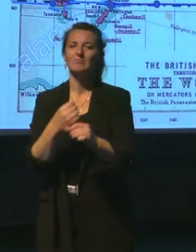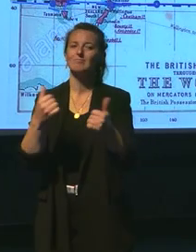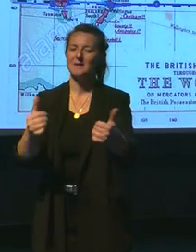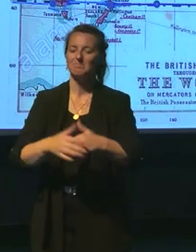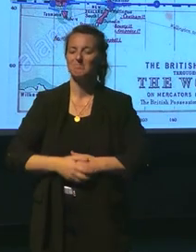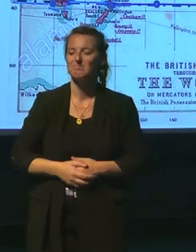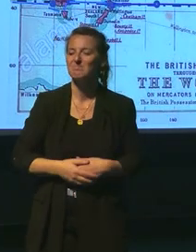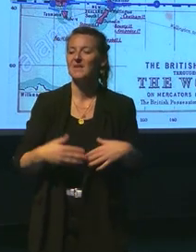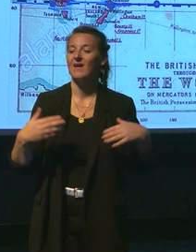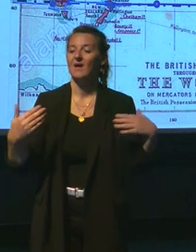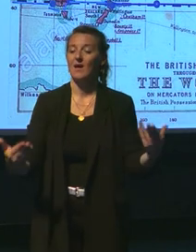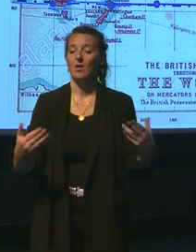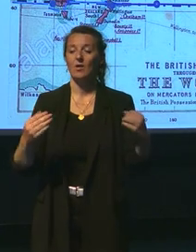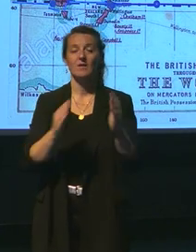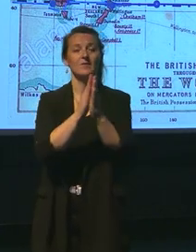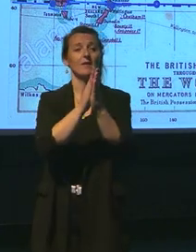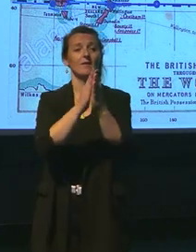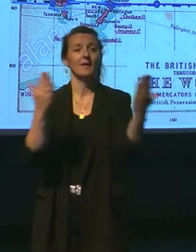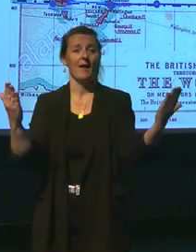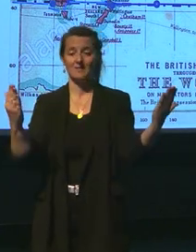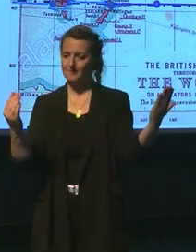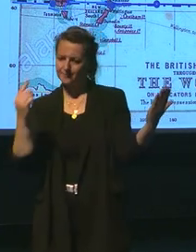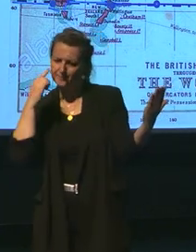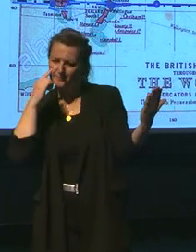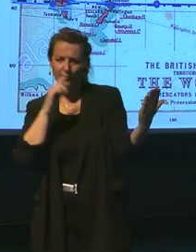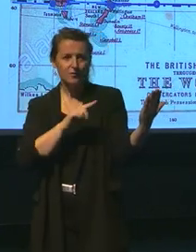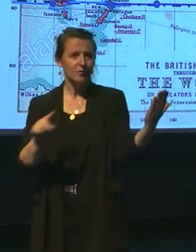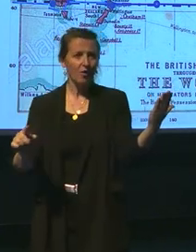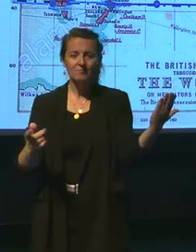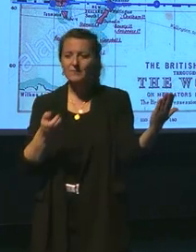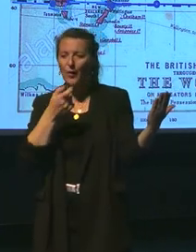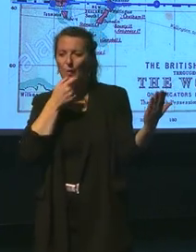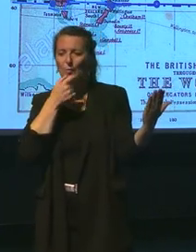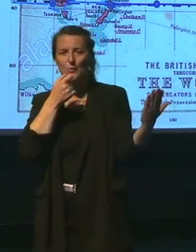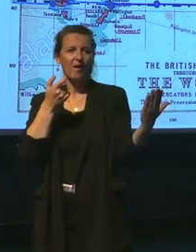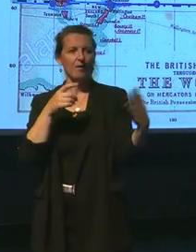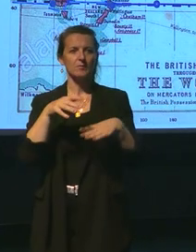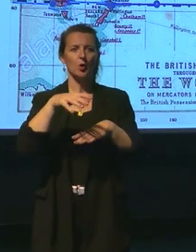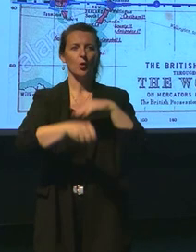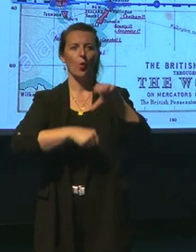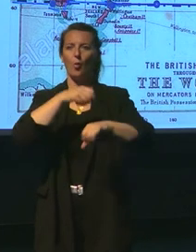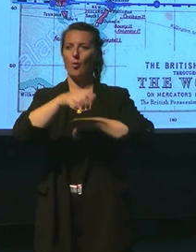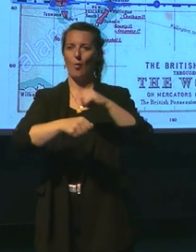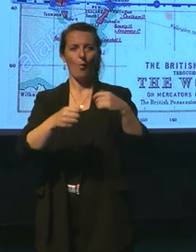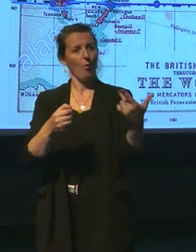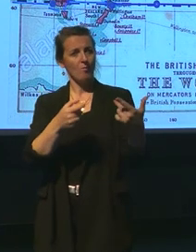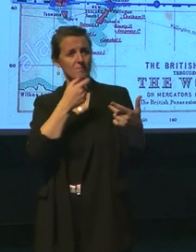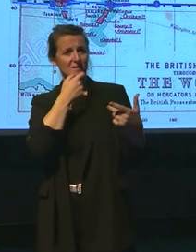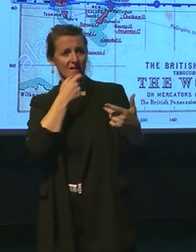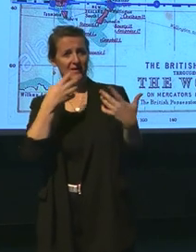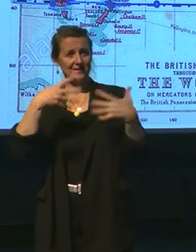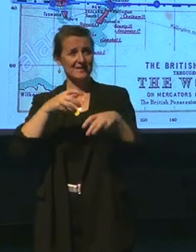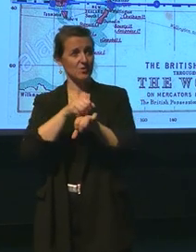Eh bien, sur cette carte, qui représente les possessions anglaises de l'Empire britannique, au 19e siècle,